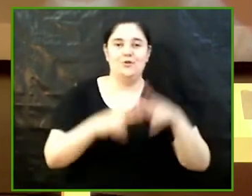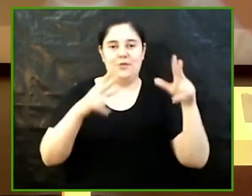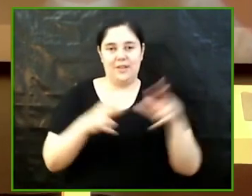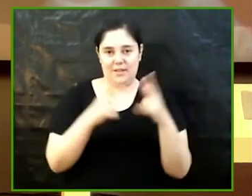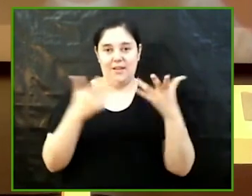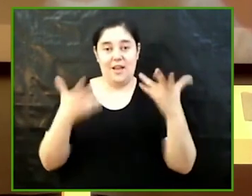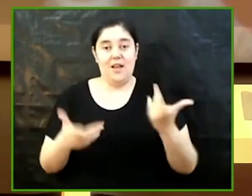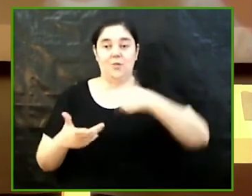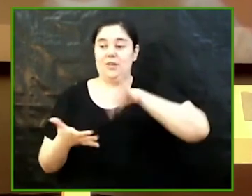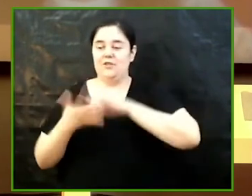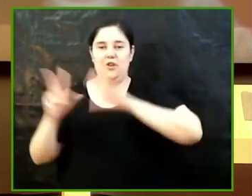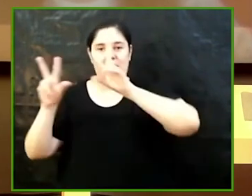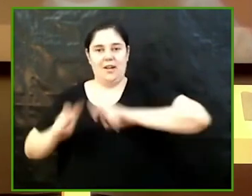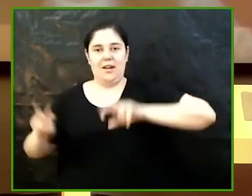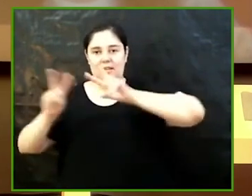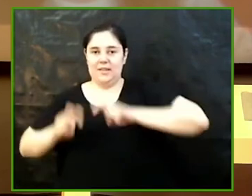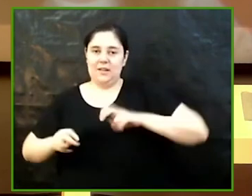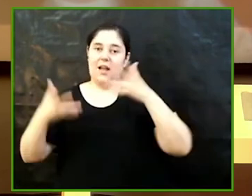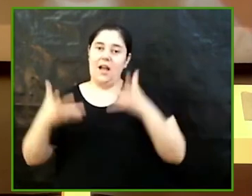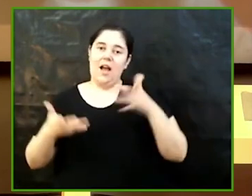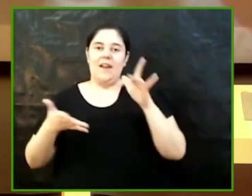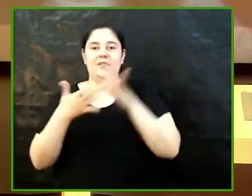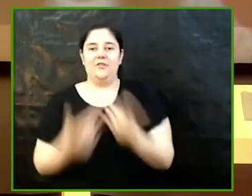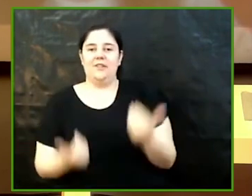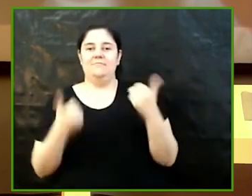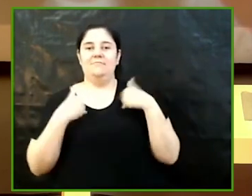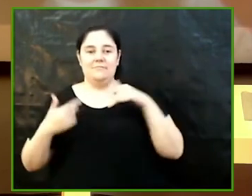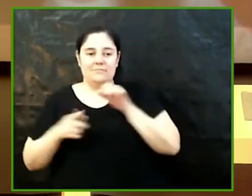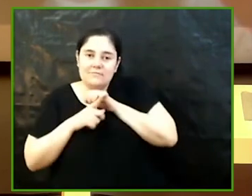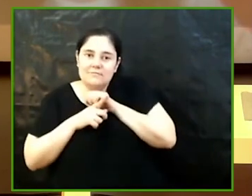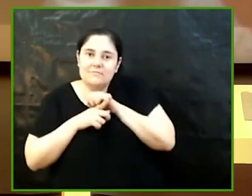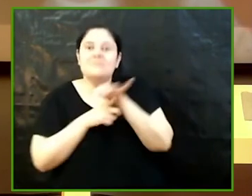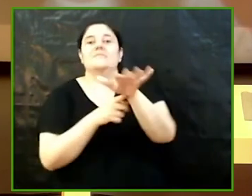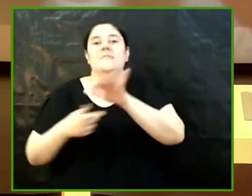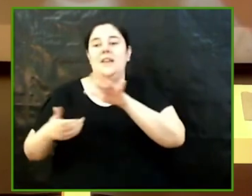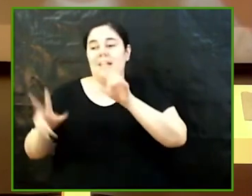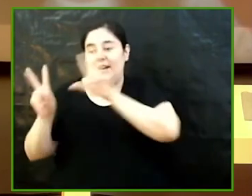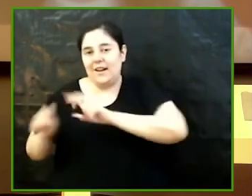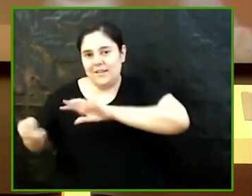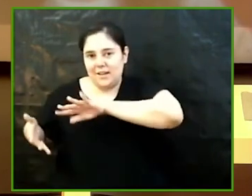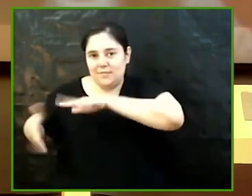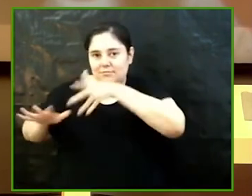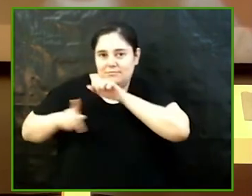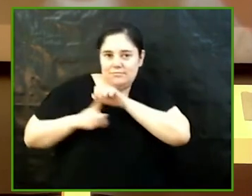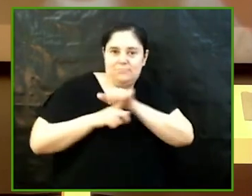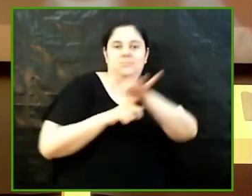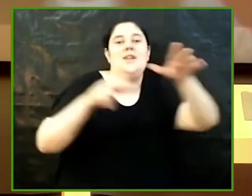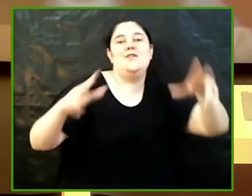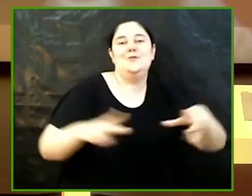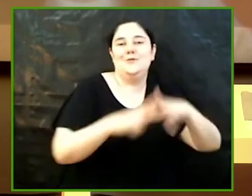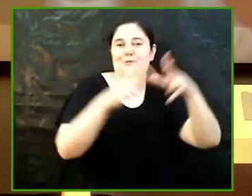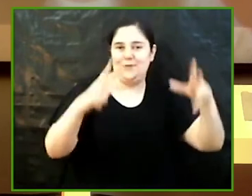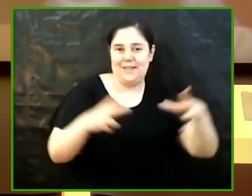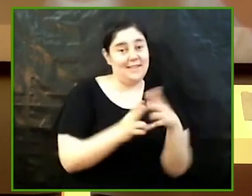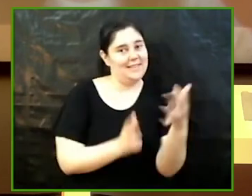fent aquesta recerca ara teniu la part de la transferència heu d'aconseguir que aquesta recerca que heu fet en aquest treball arribi a la